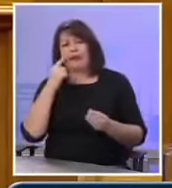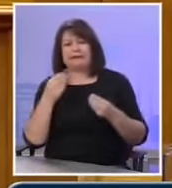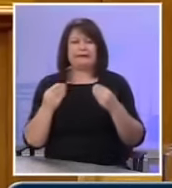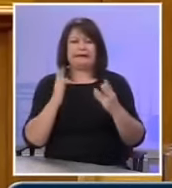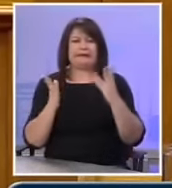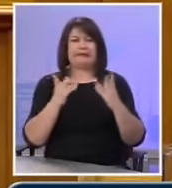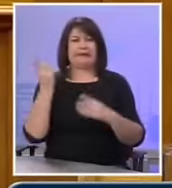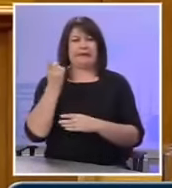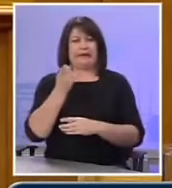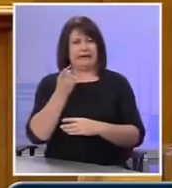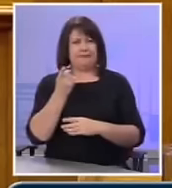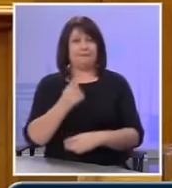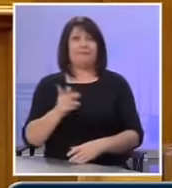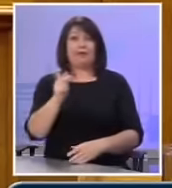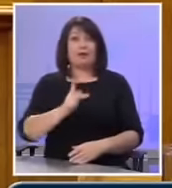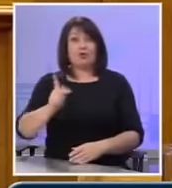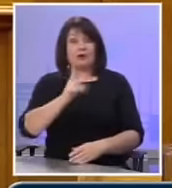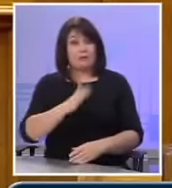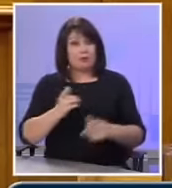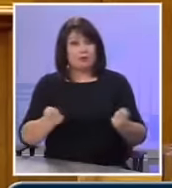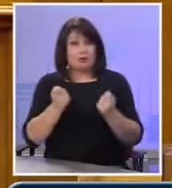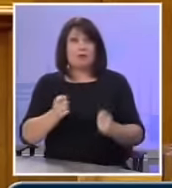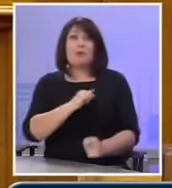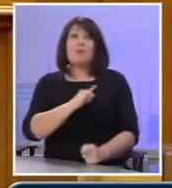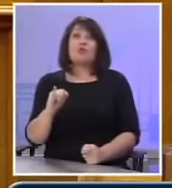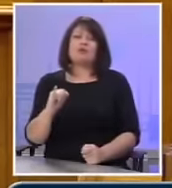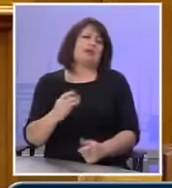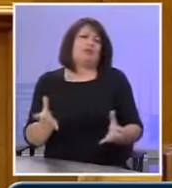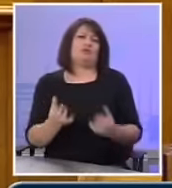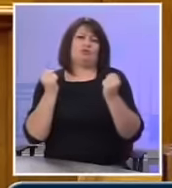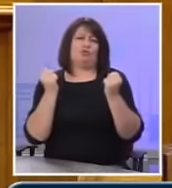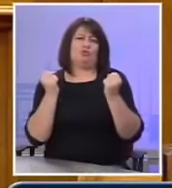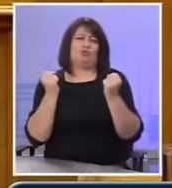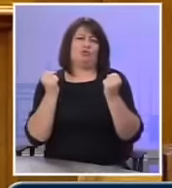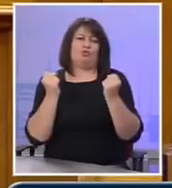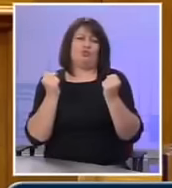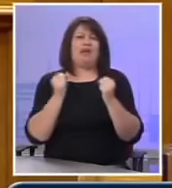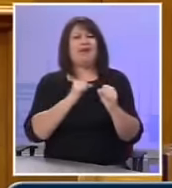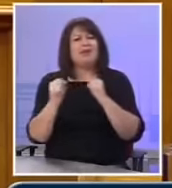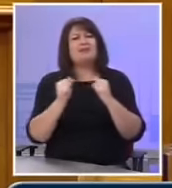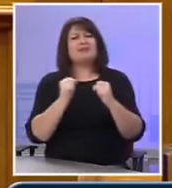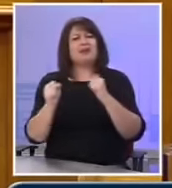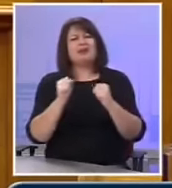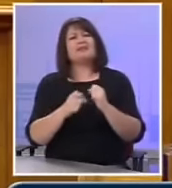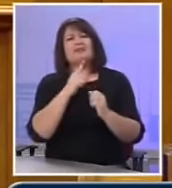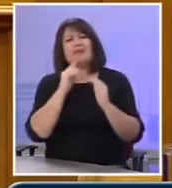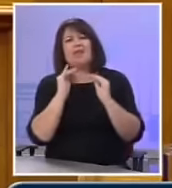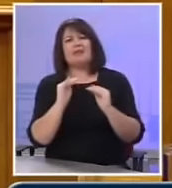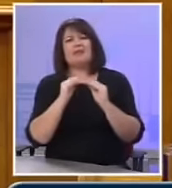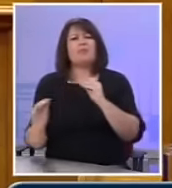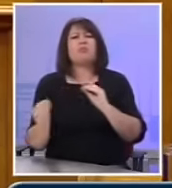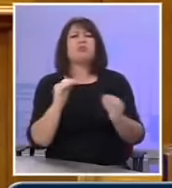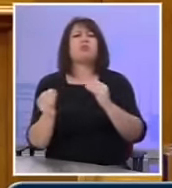Αν δεν μπορούμε να κάνουμε αυτό στην κοινωνία, να ξέρετε ποτέ δεν θα ξεφύγουμε από μια κρίση που μας δημιουργεί πολλά